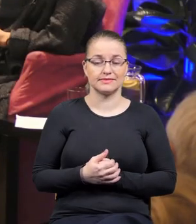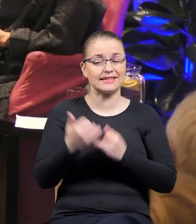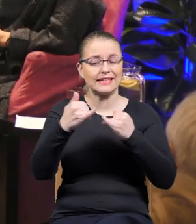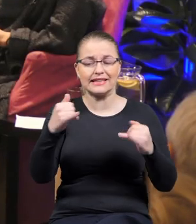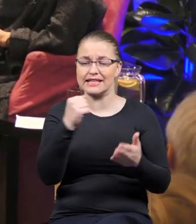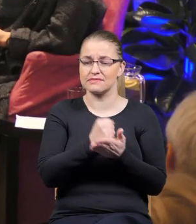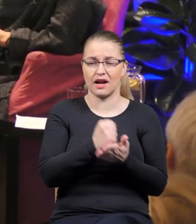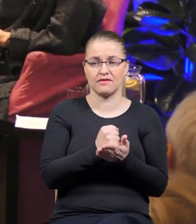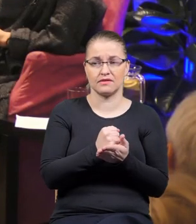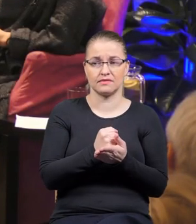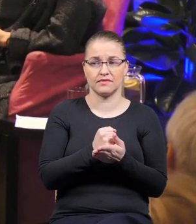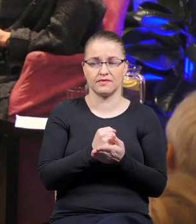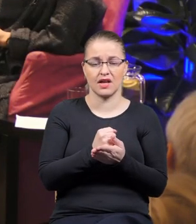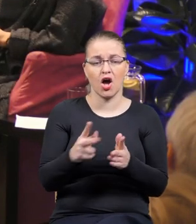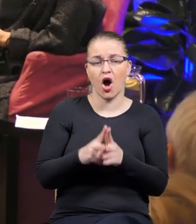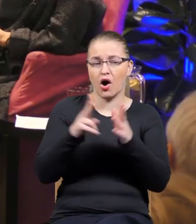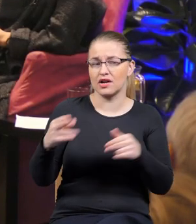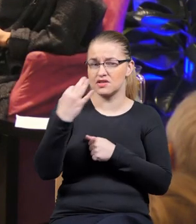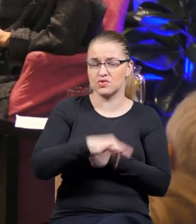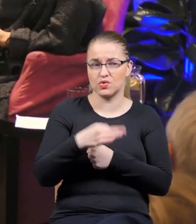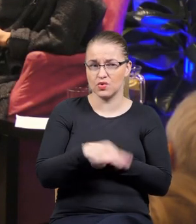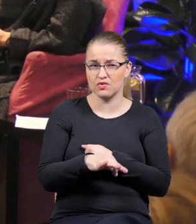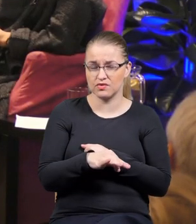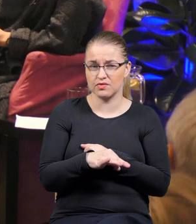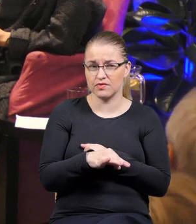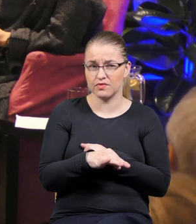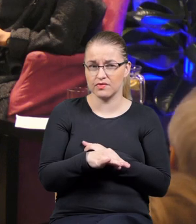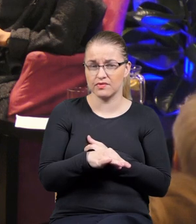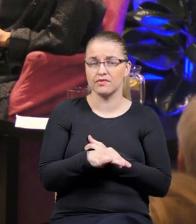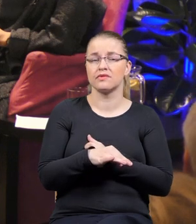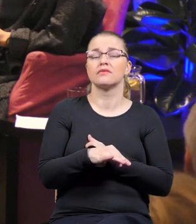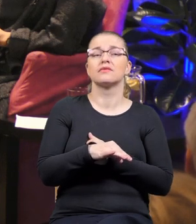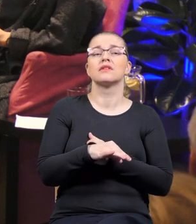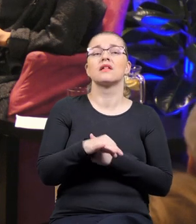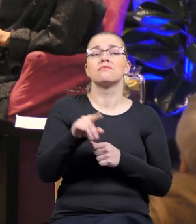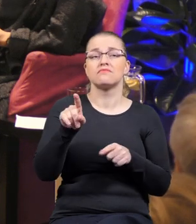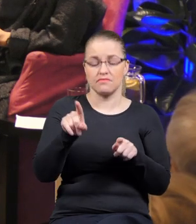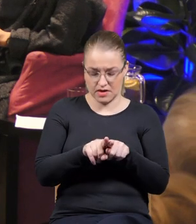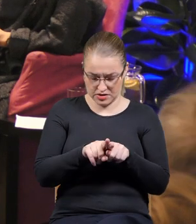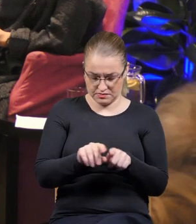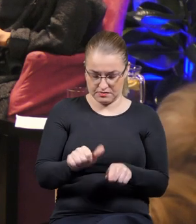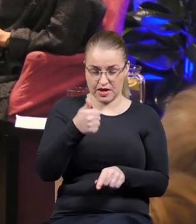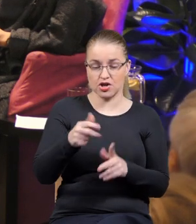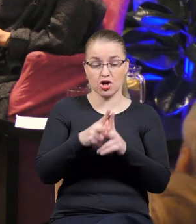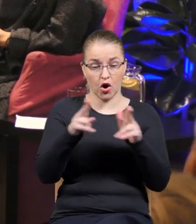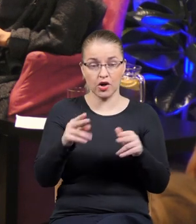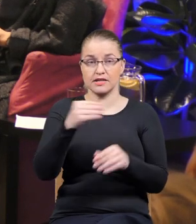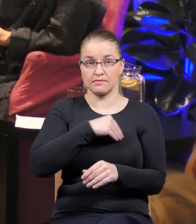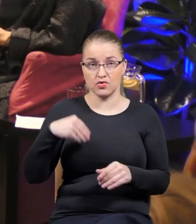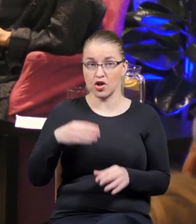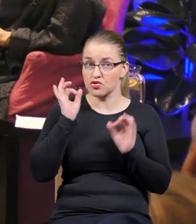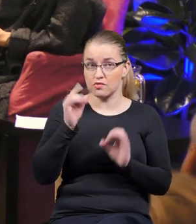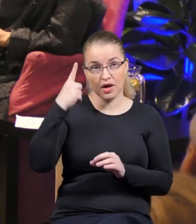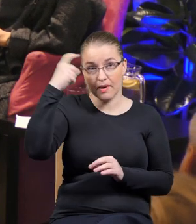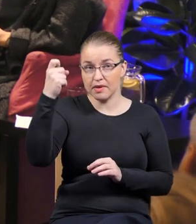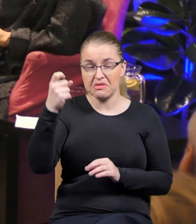rzeczy, na przykład czasem studia już też oczywiście pierwszy czas w Polsce jeszcze dobrze pamiętam,